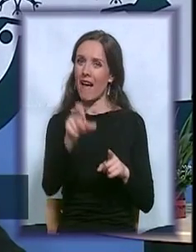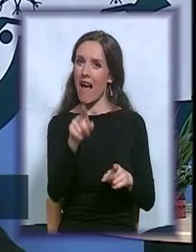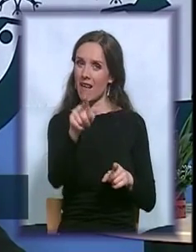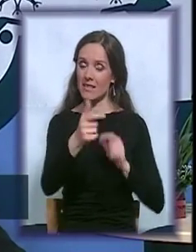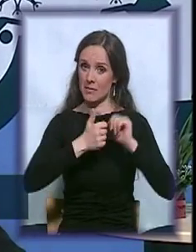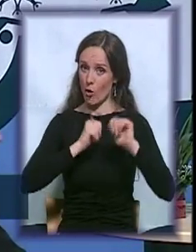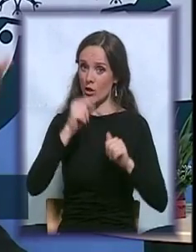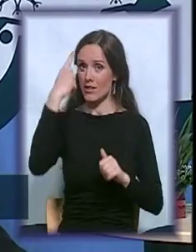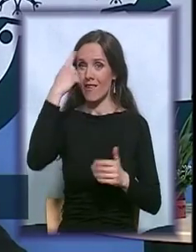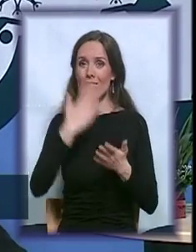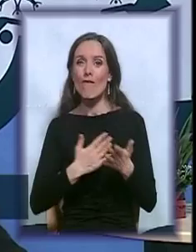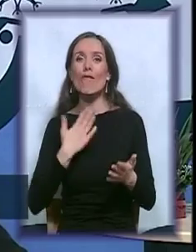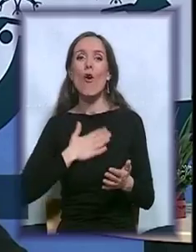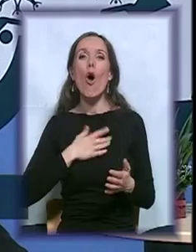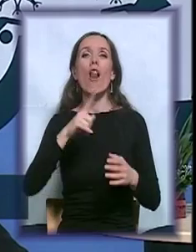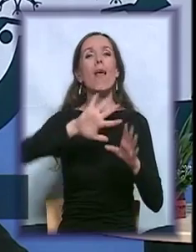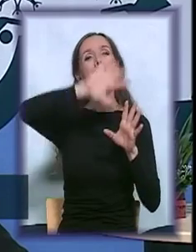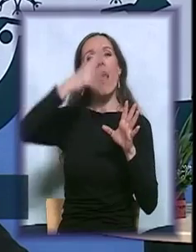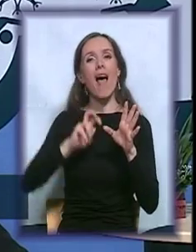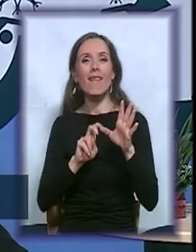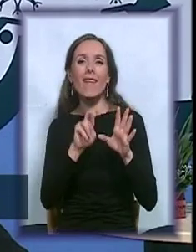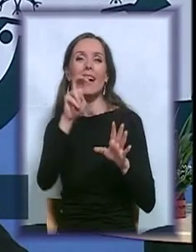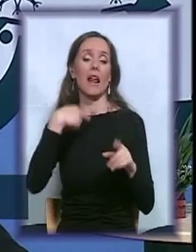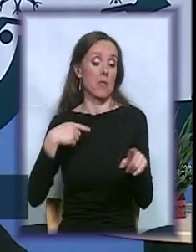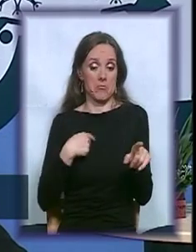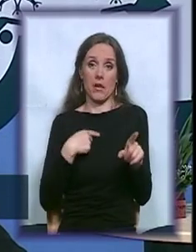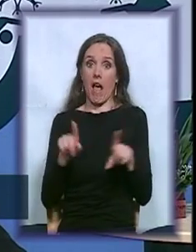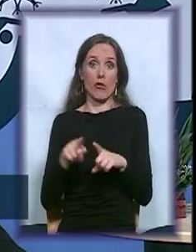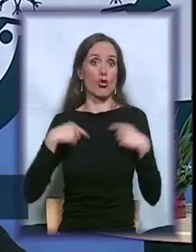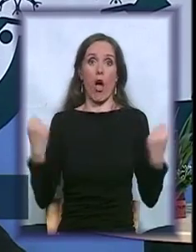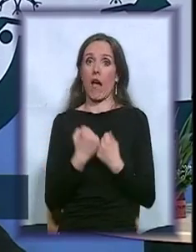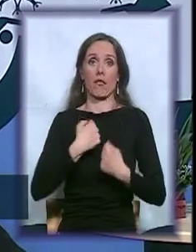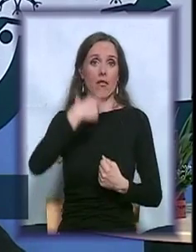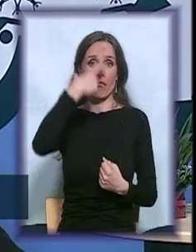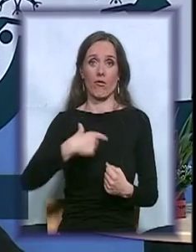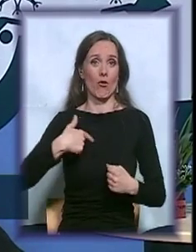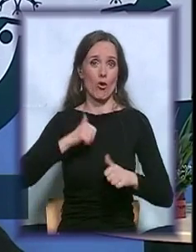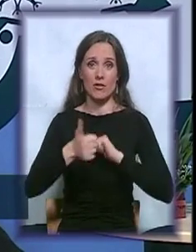znamo da volite i da planinarite. Ja sam isto nekog ko se bavi aktivno sportom.